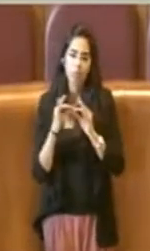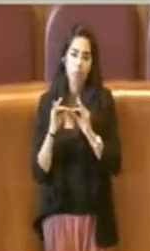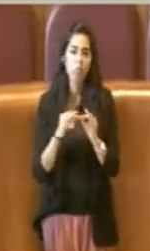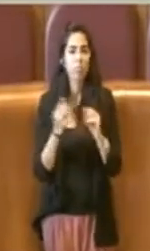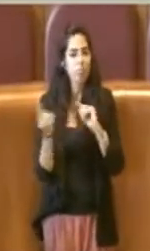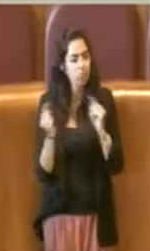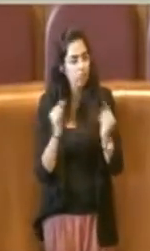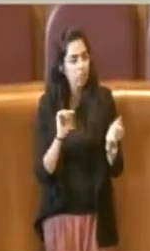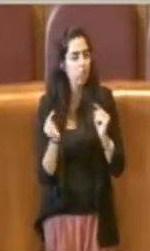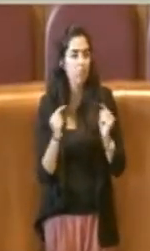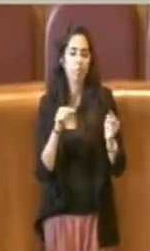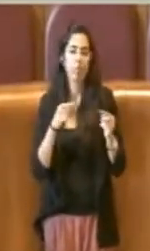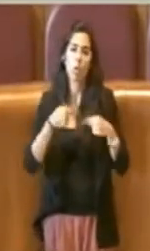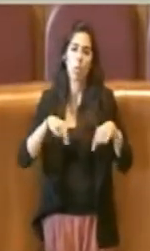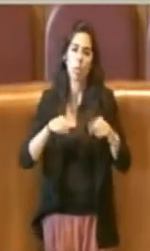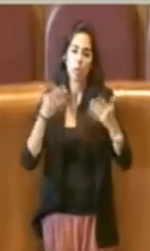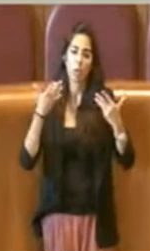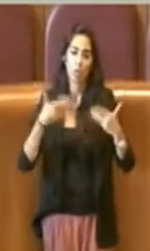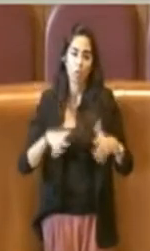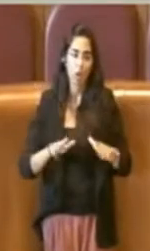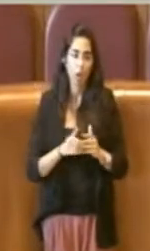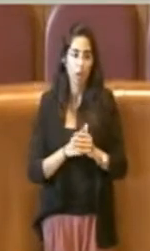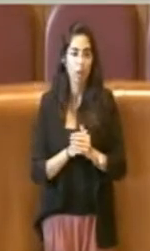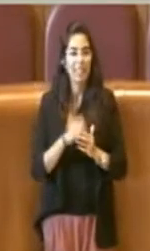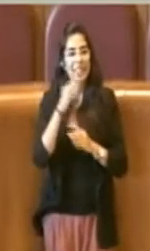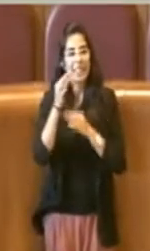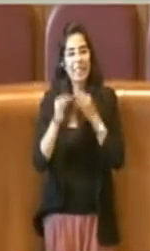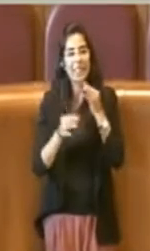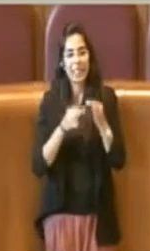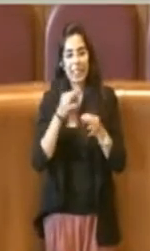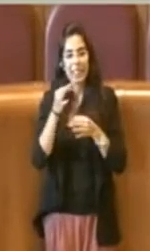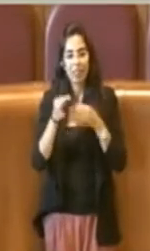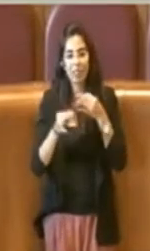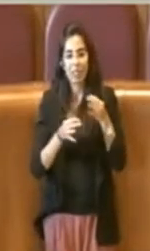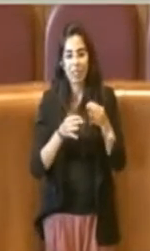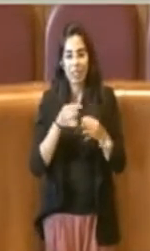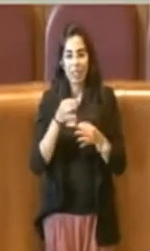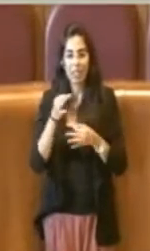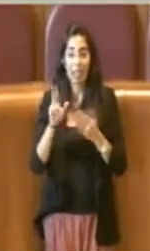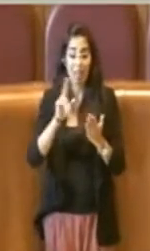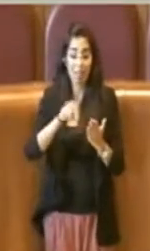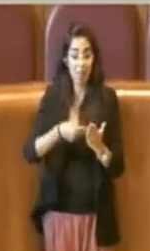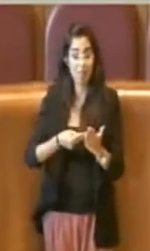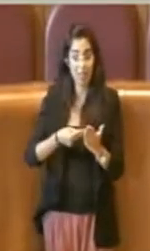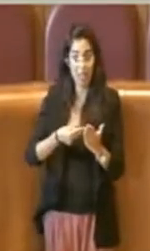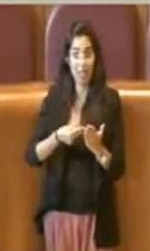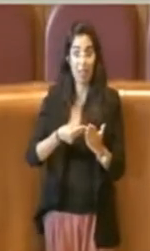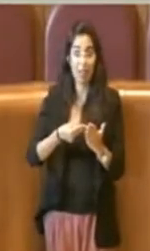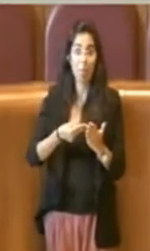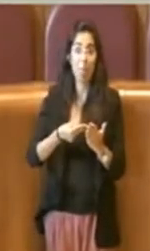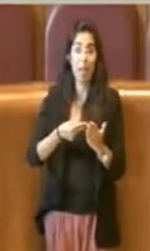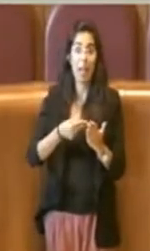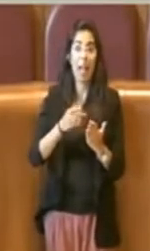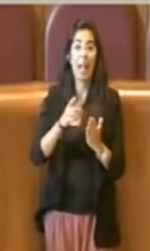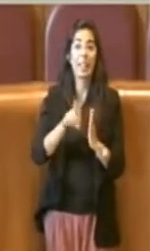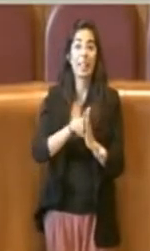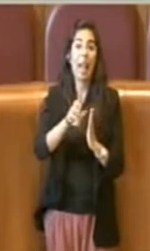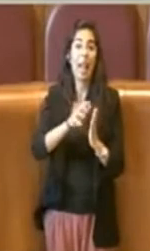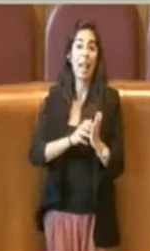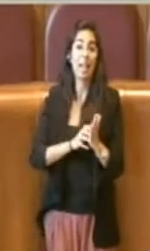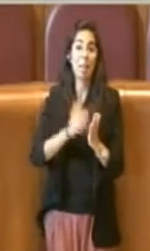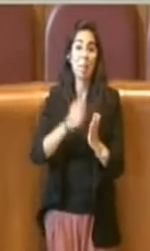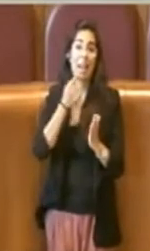in commissione. Quindi di fatto i firmatari della delibera mi sento di dire è la